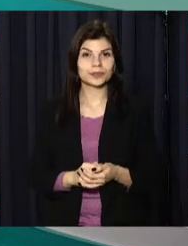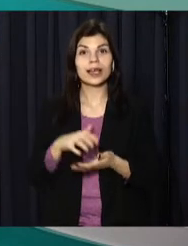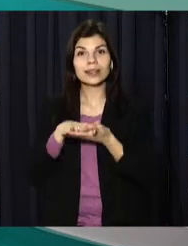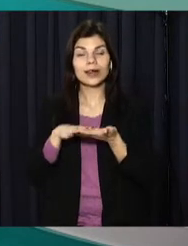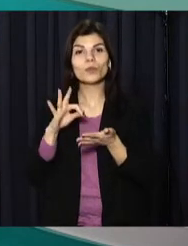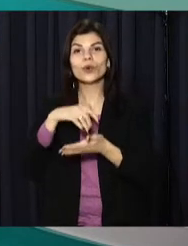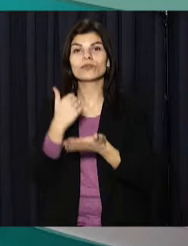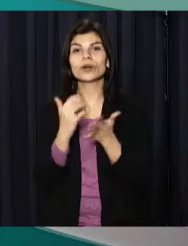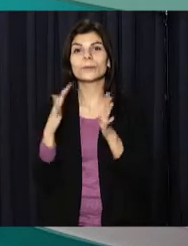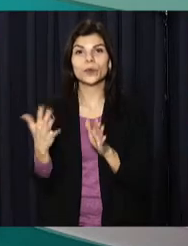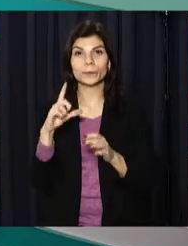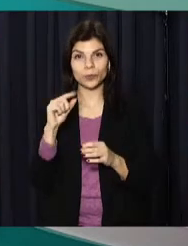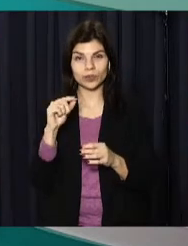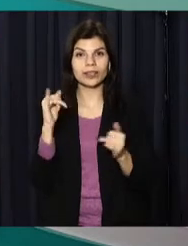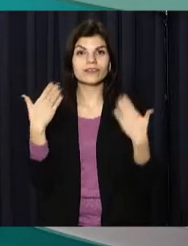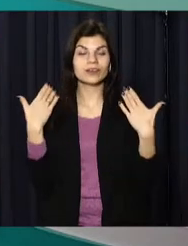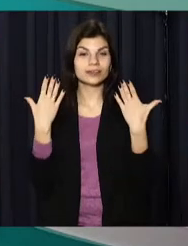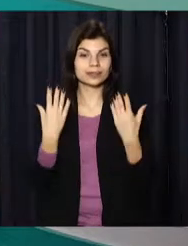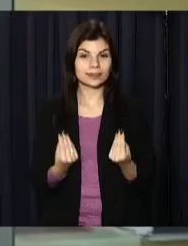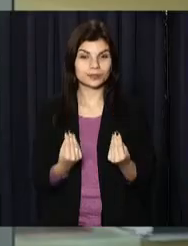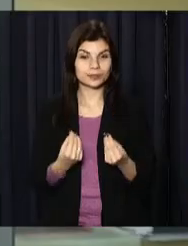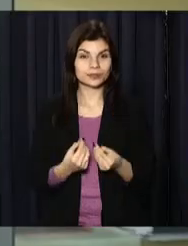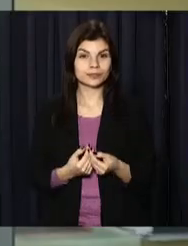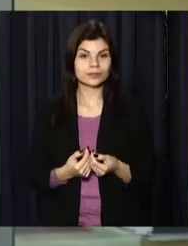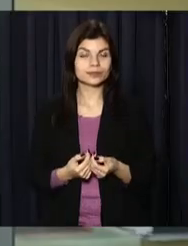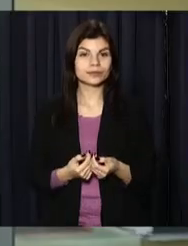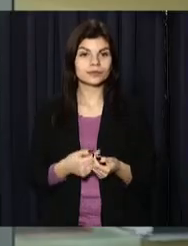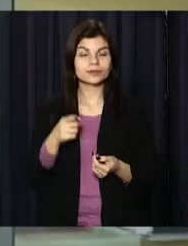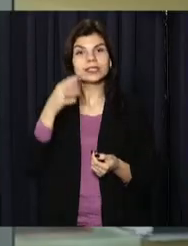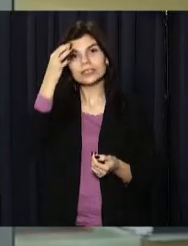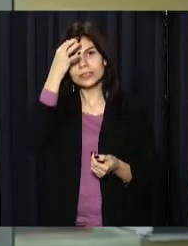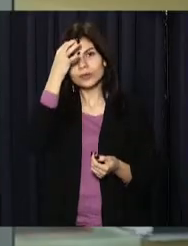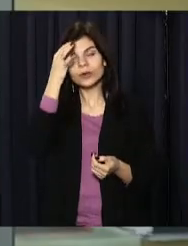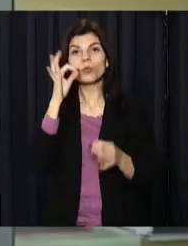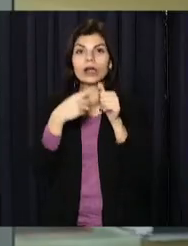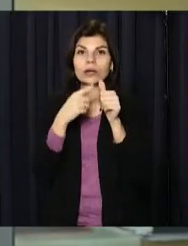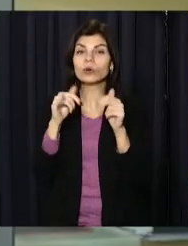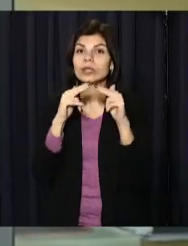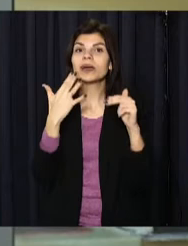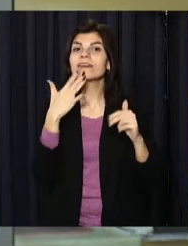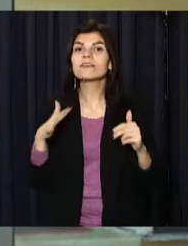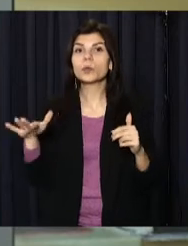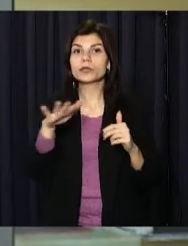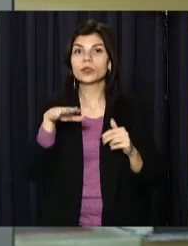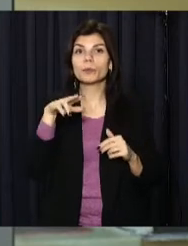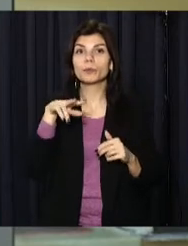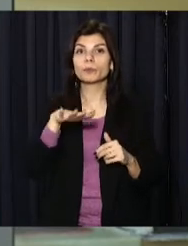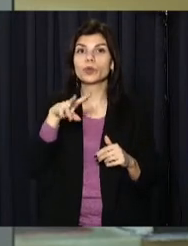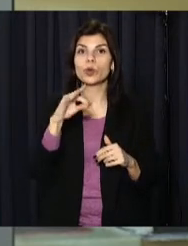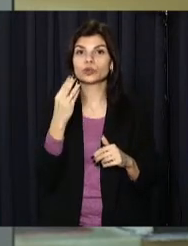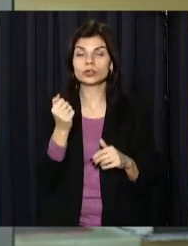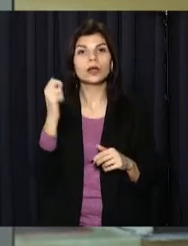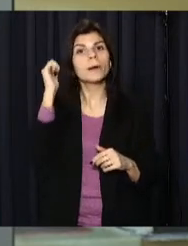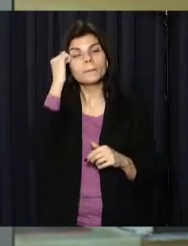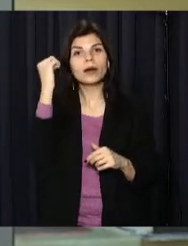Далі про головні події понеділка та вихідних. Згадали поіменно, у Дніпрі на Європейській площі вщарнували пам'ять